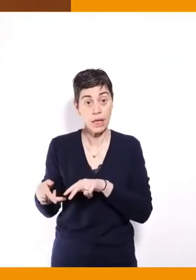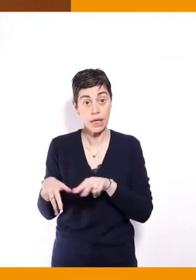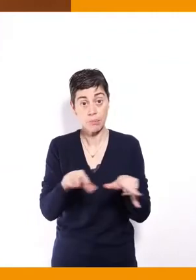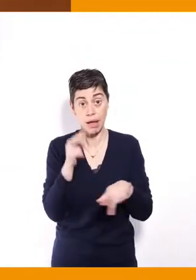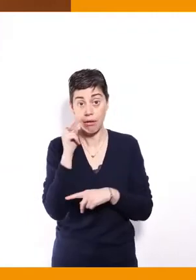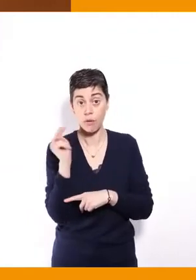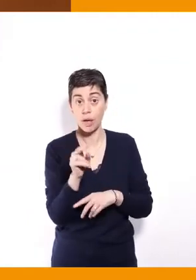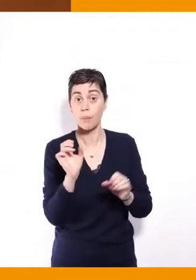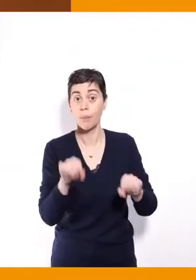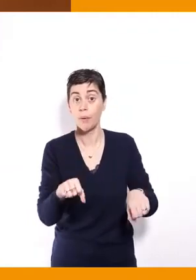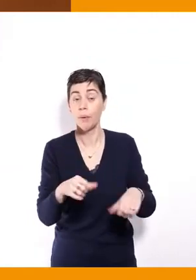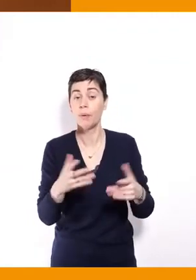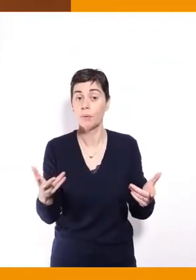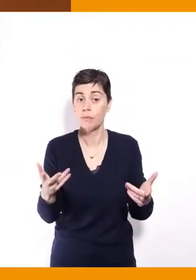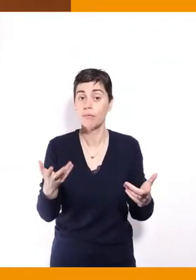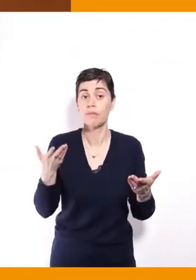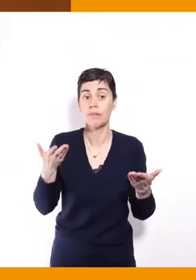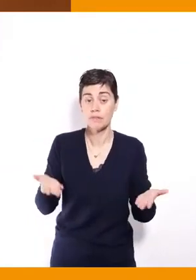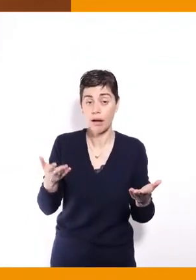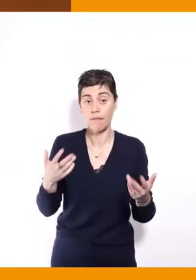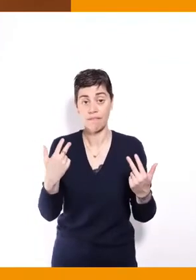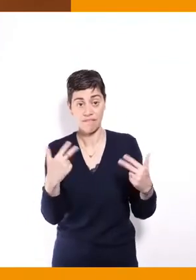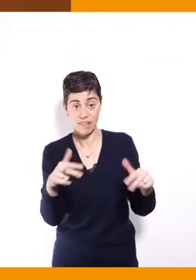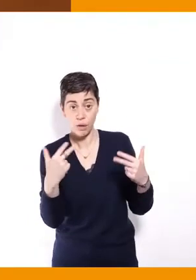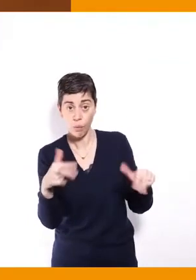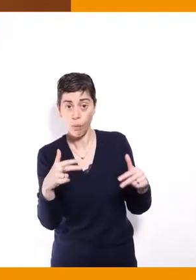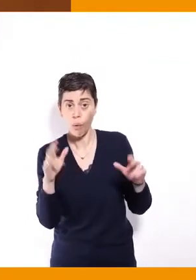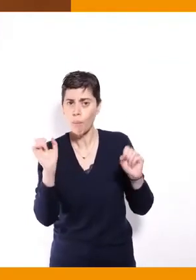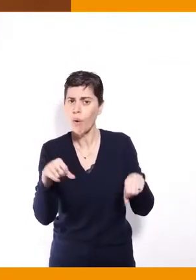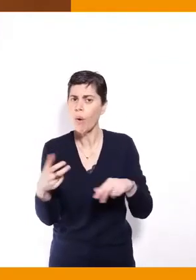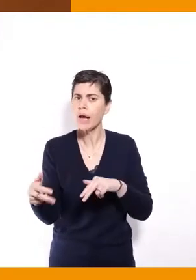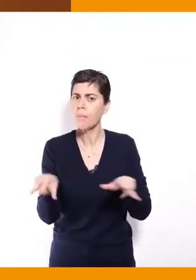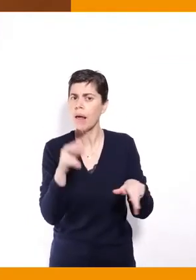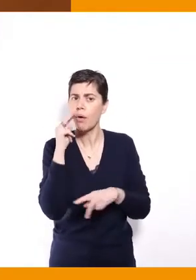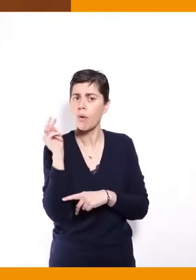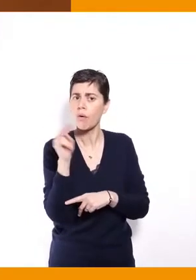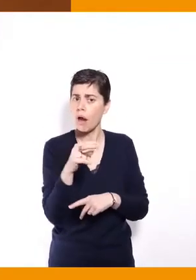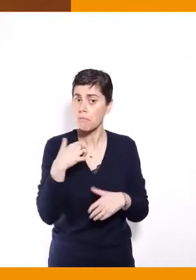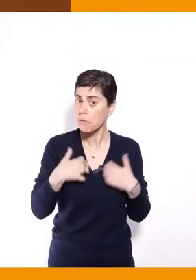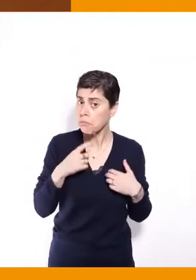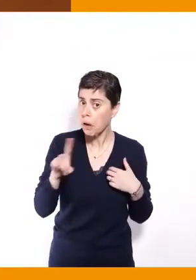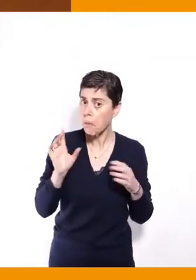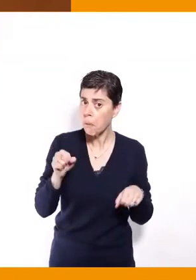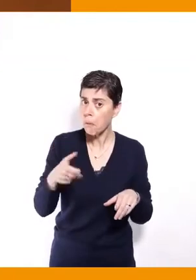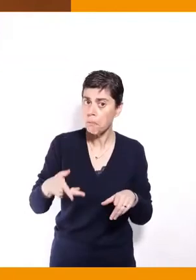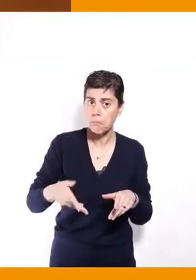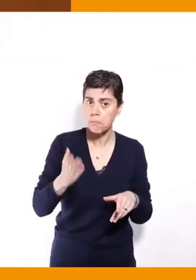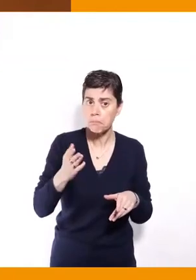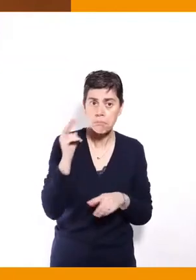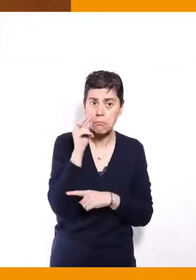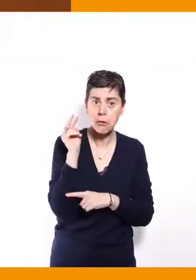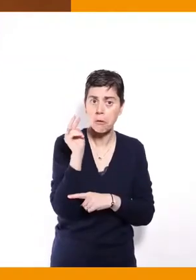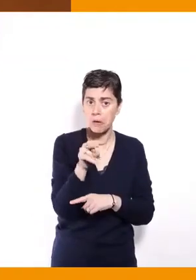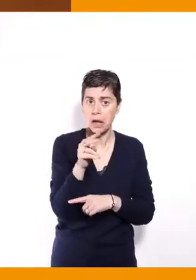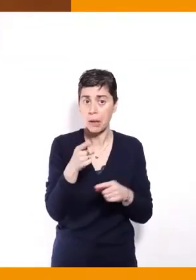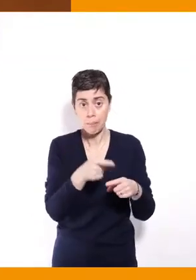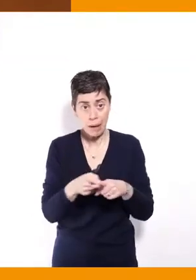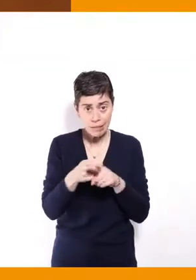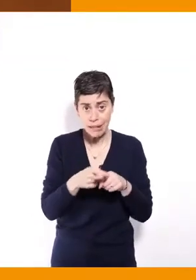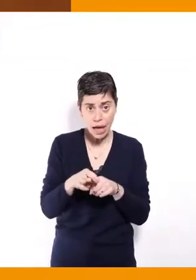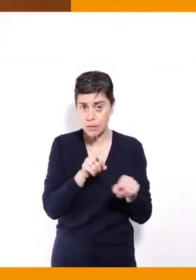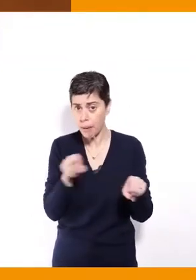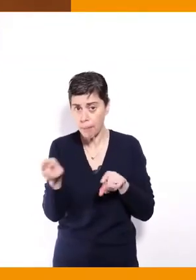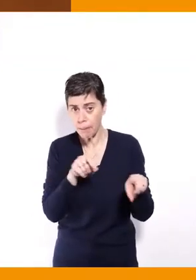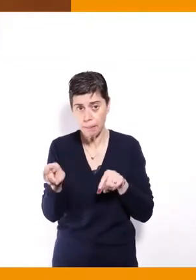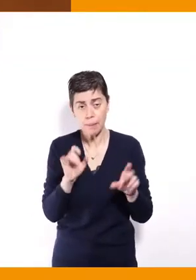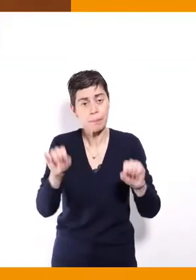Ce genre de discussion de vidéo se voit maintenant beaucoup en replay donc n'hésitez pas à aller le consulter, à aller partager. ça fait